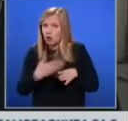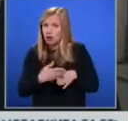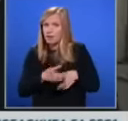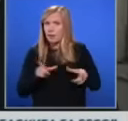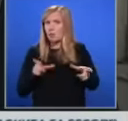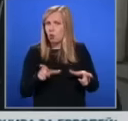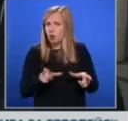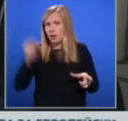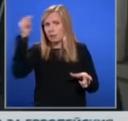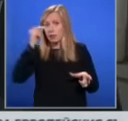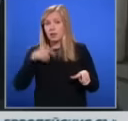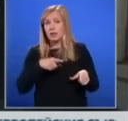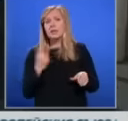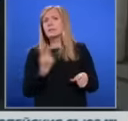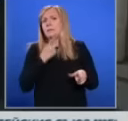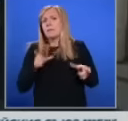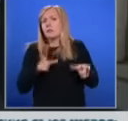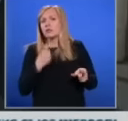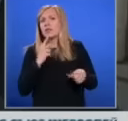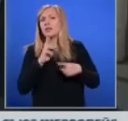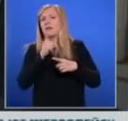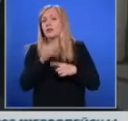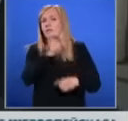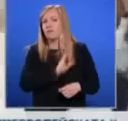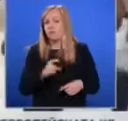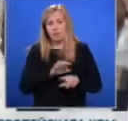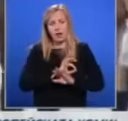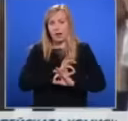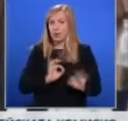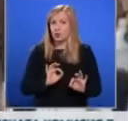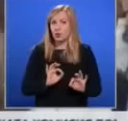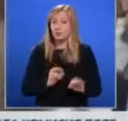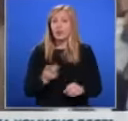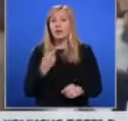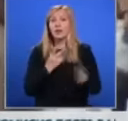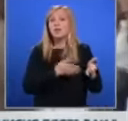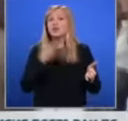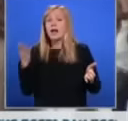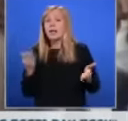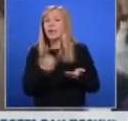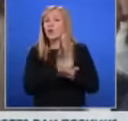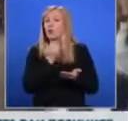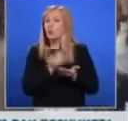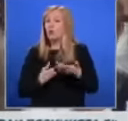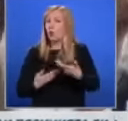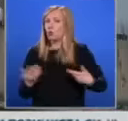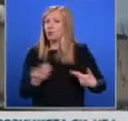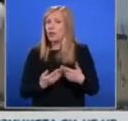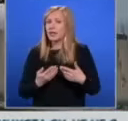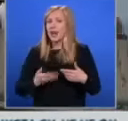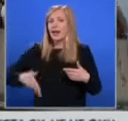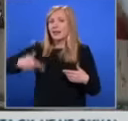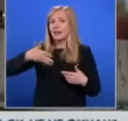каквато и да е форма, те се самоблокират за Европейския състо. Това е категорично ясно. Двостранните економически отношения и транспортната